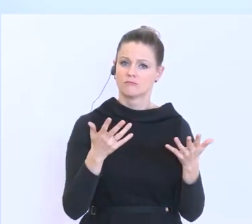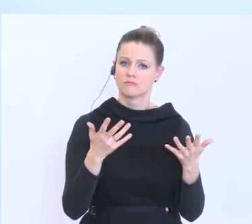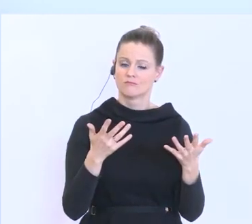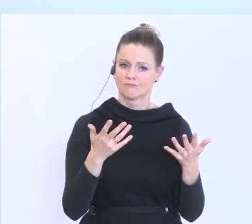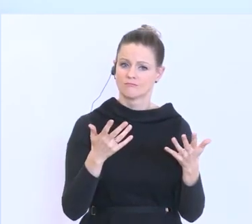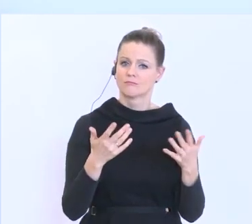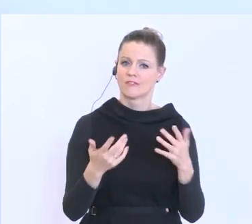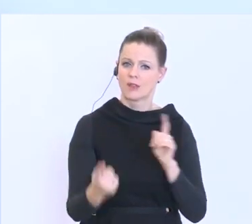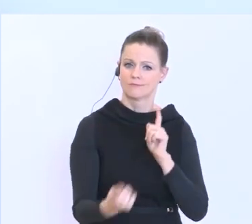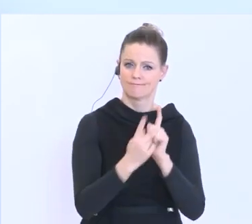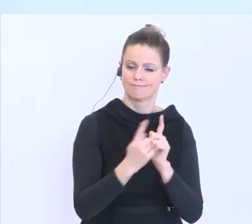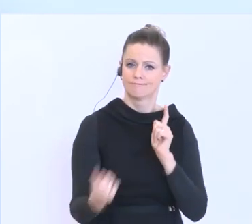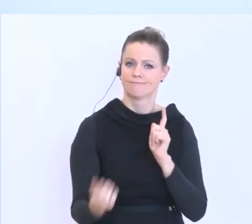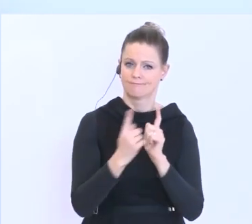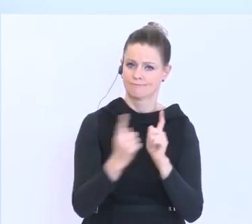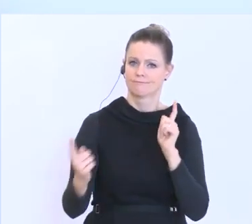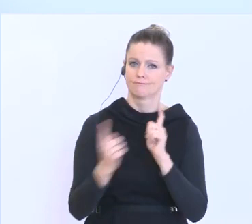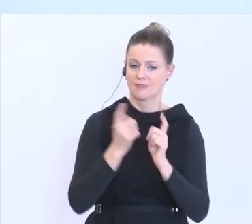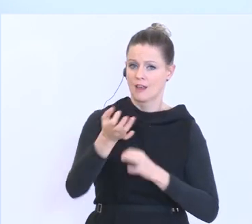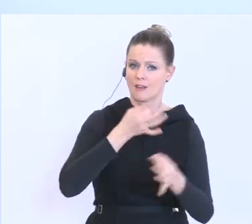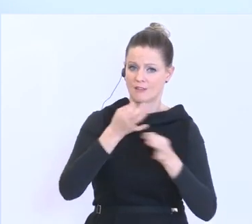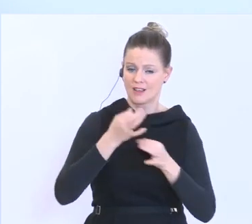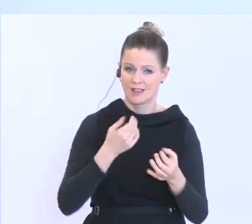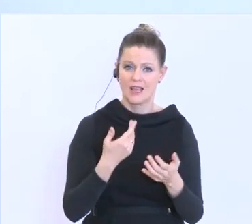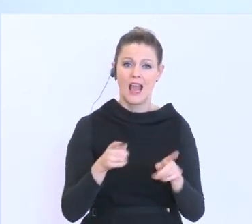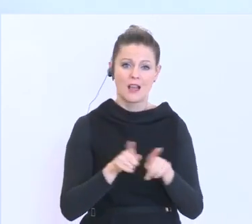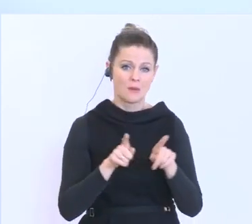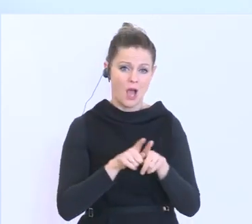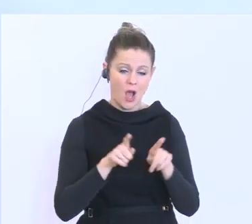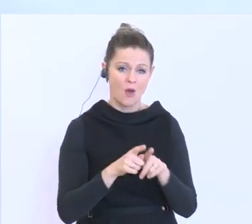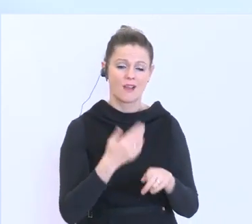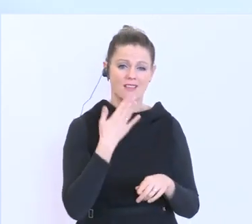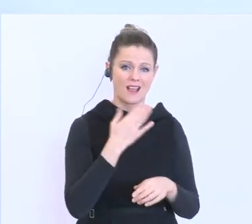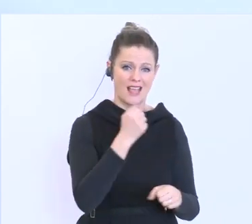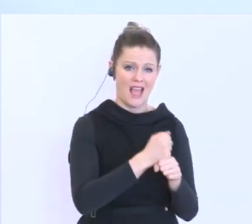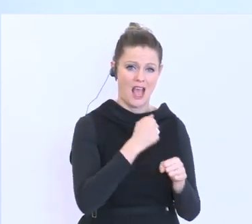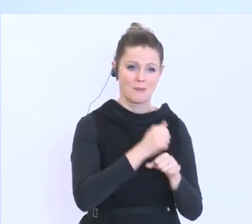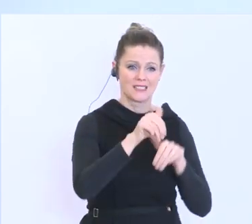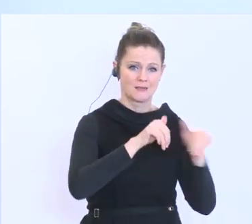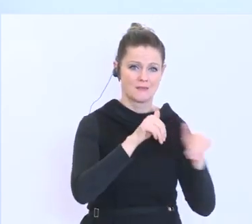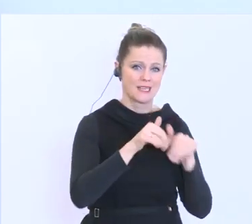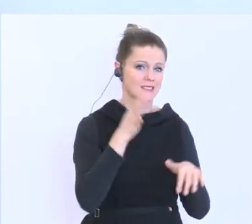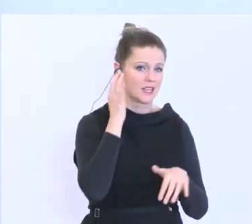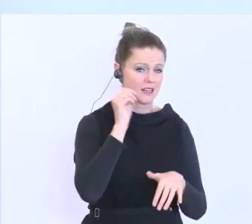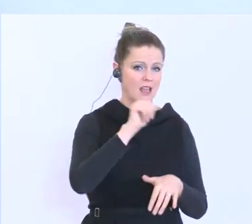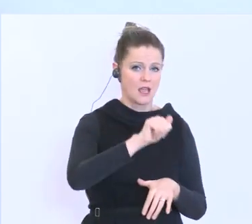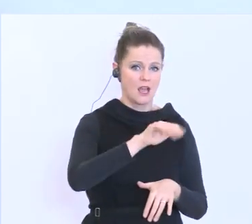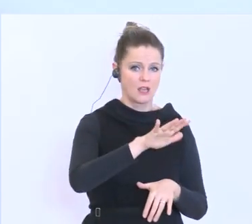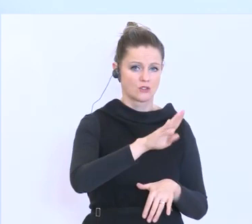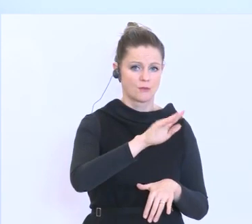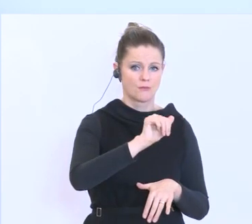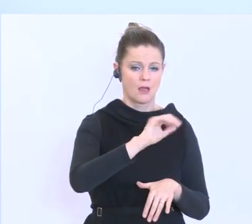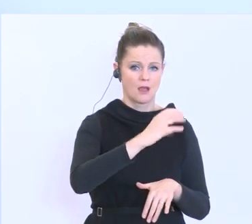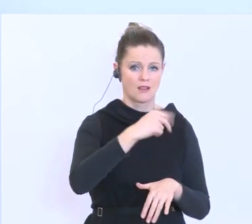Anlaufstelle sein. Ich darf mich aber sehr herzlich bei der Arbeitsministerin, Christine Aschbacher, auch beim AMS, für die Unterstützung bedanken, für die